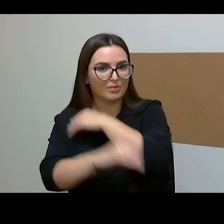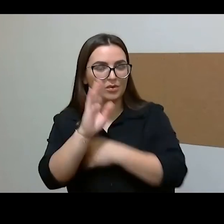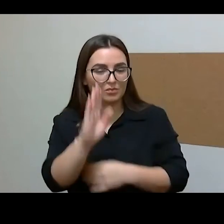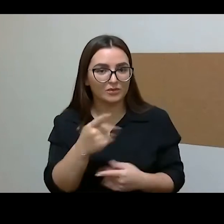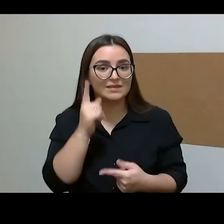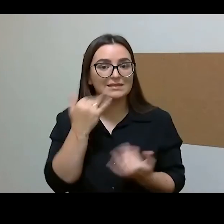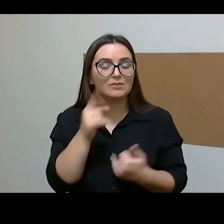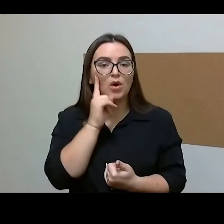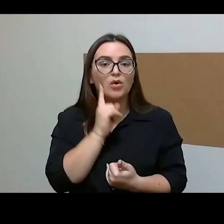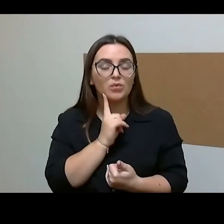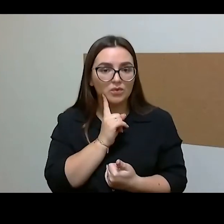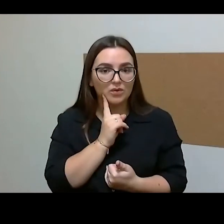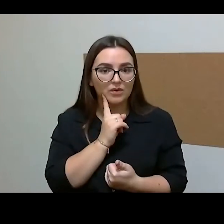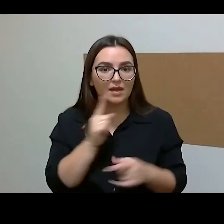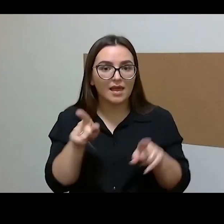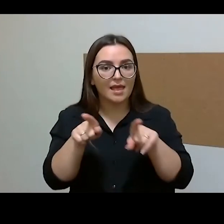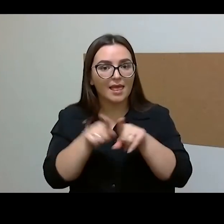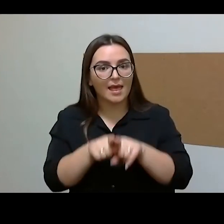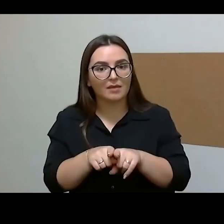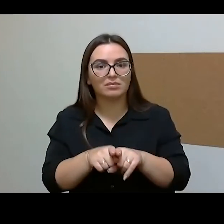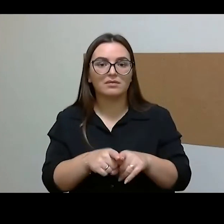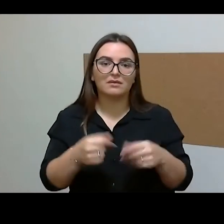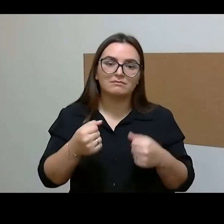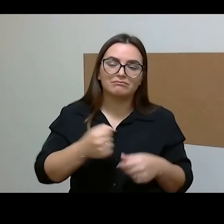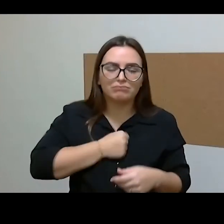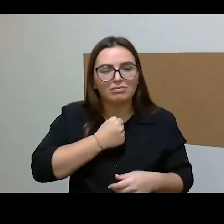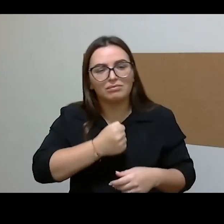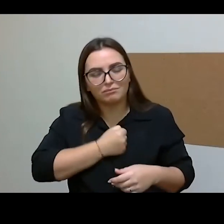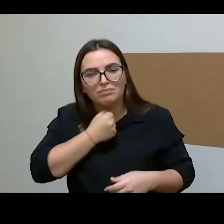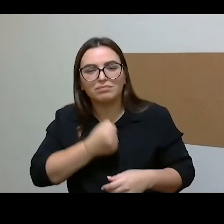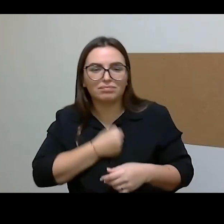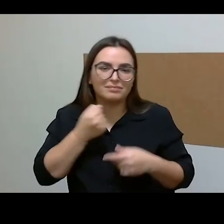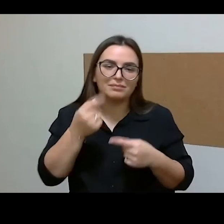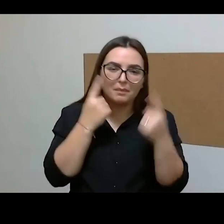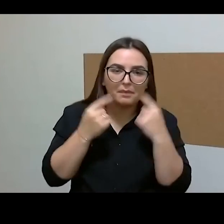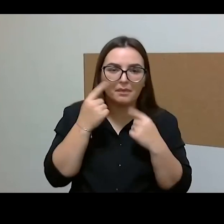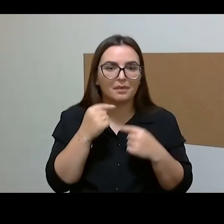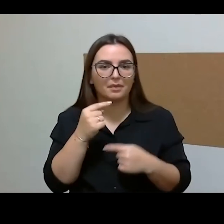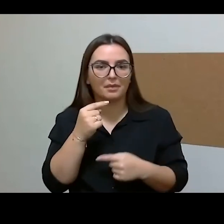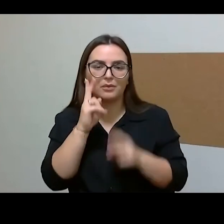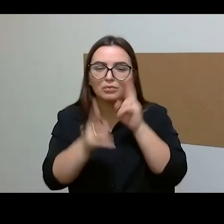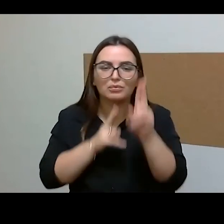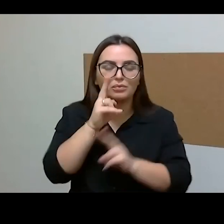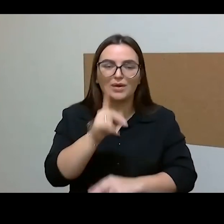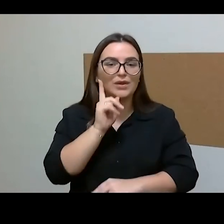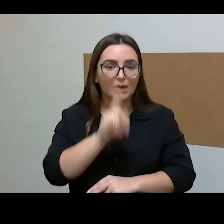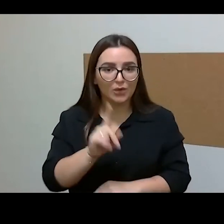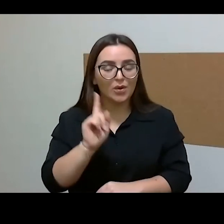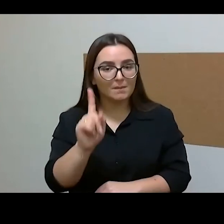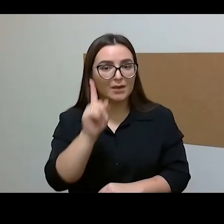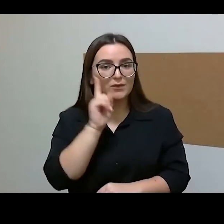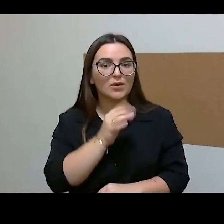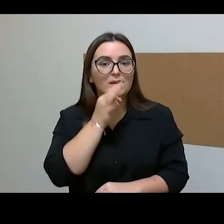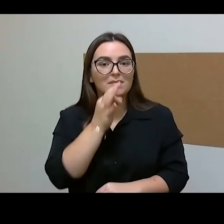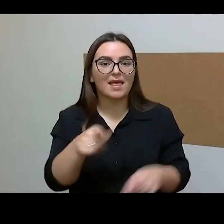ne tik godoti susėdus, bet gal, nežinau, baigti kokią nors, kad jau